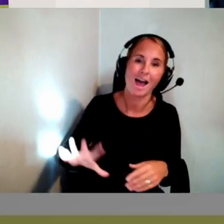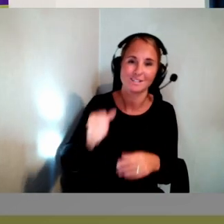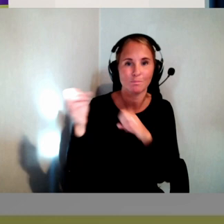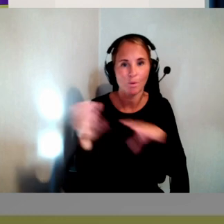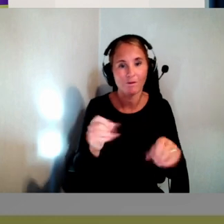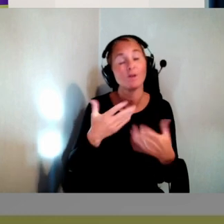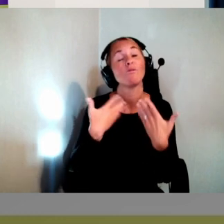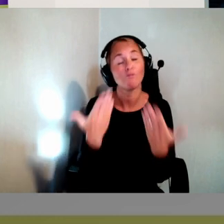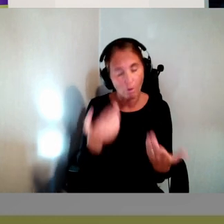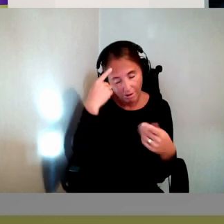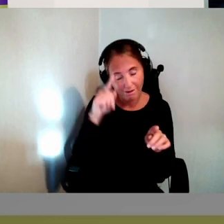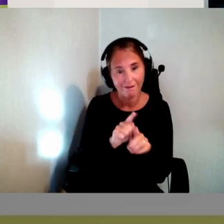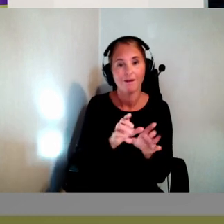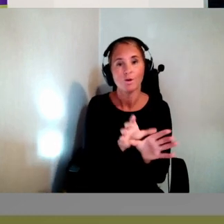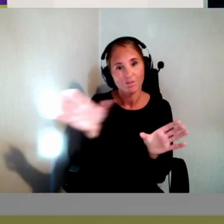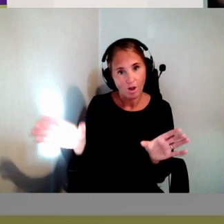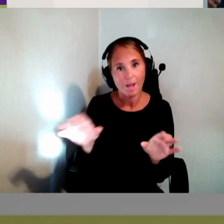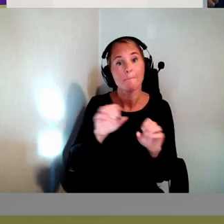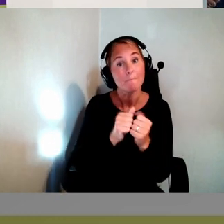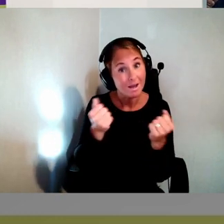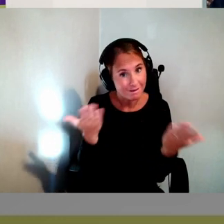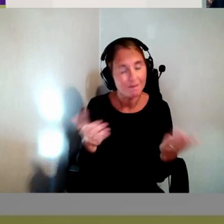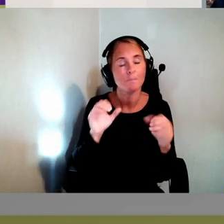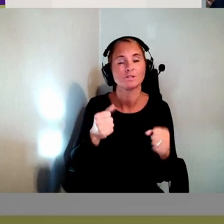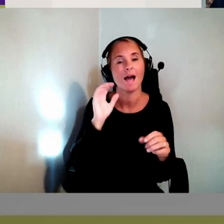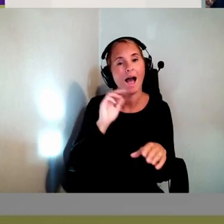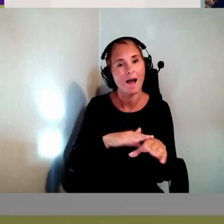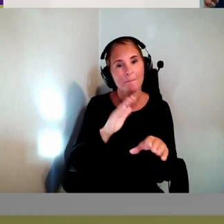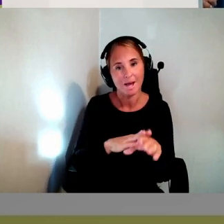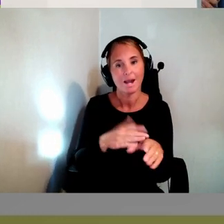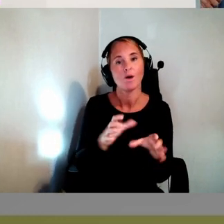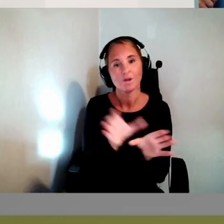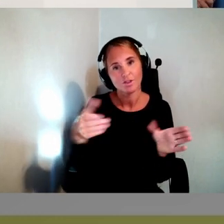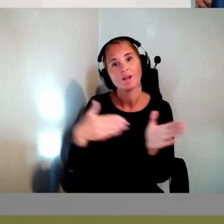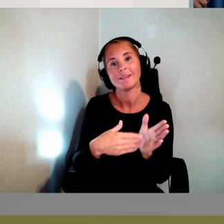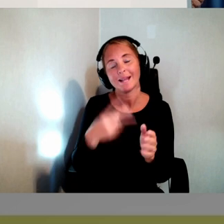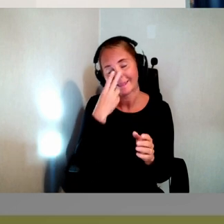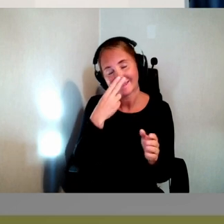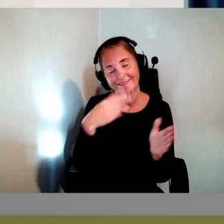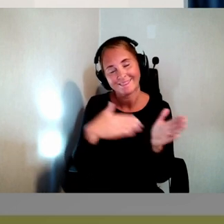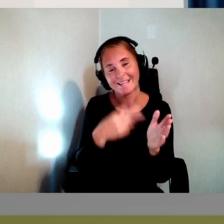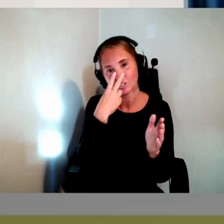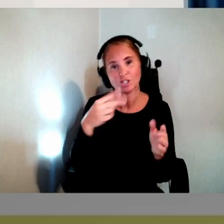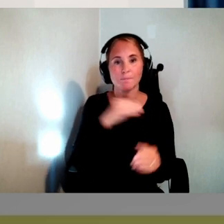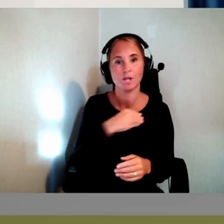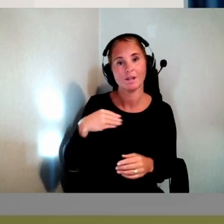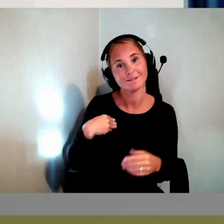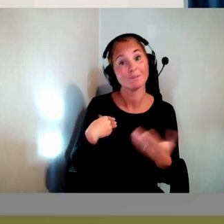undantag. Men då måste man alltså anmäla de undantagen till tillsynsmyndigheten. Som spekulativt då är Hasse.